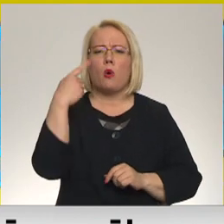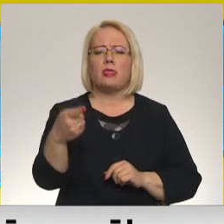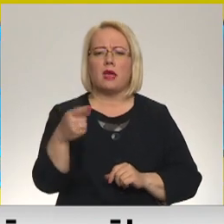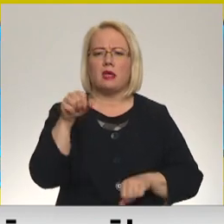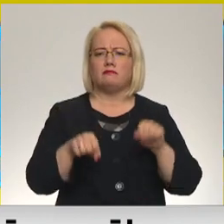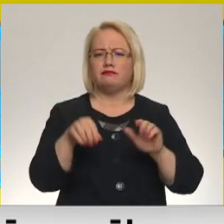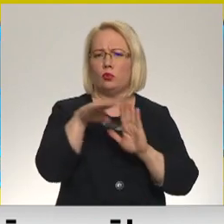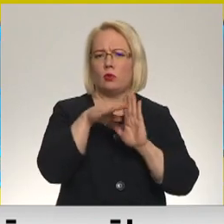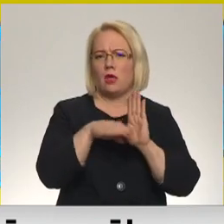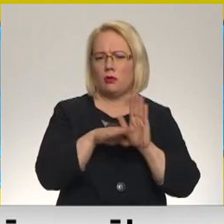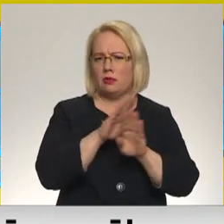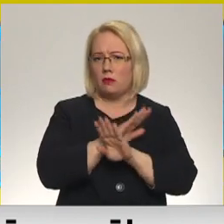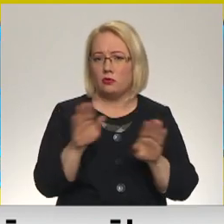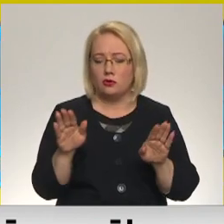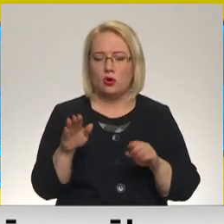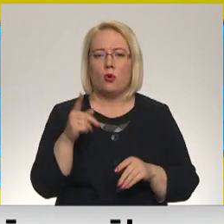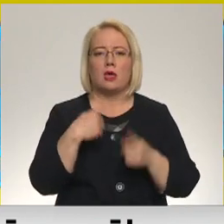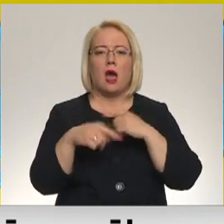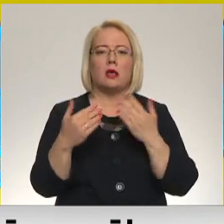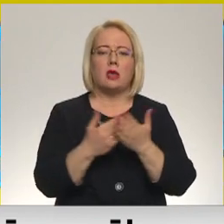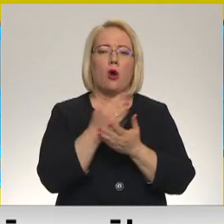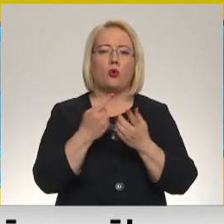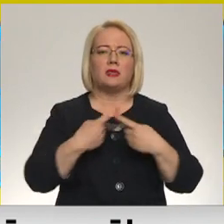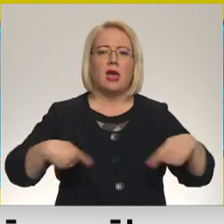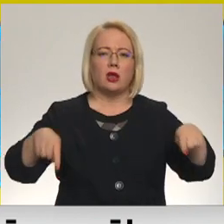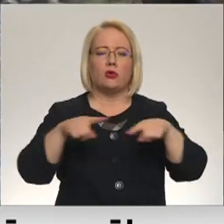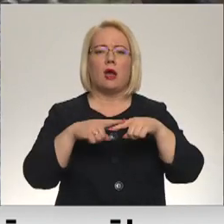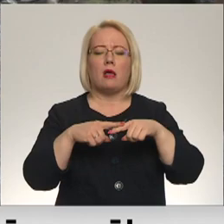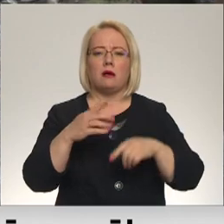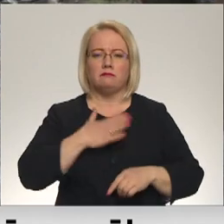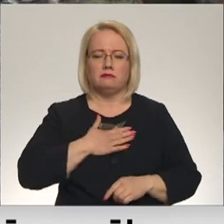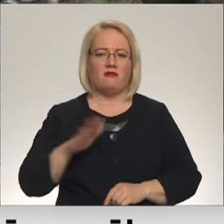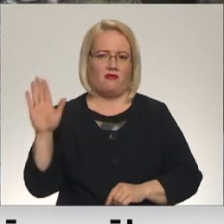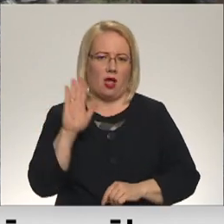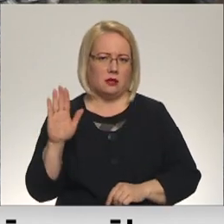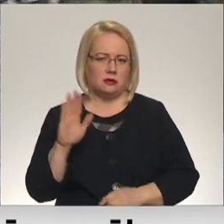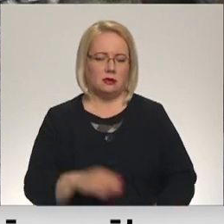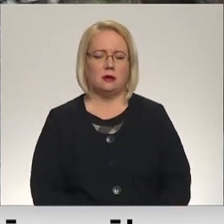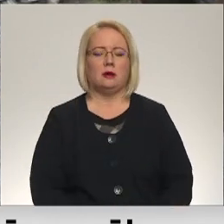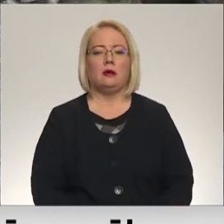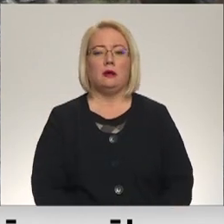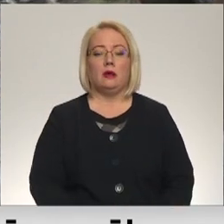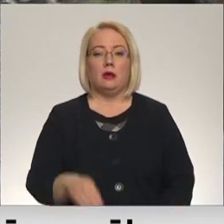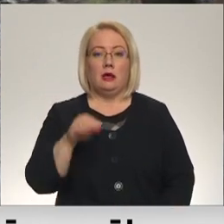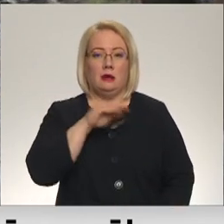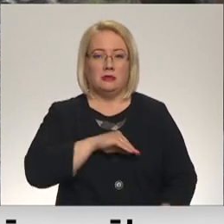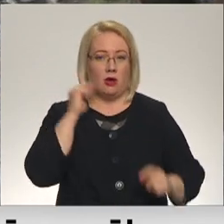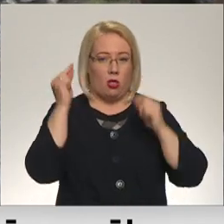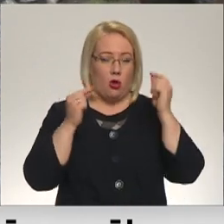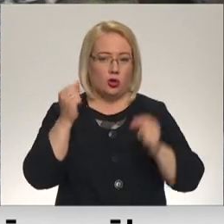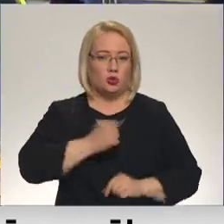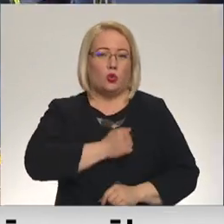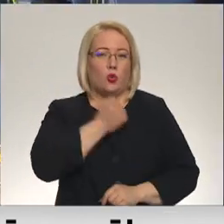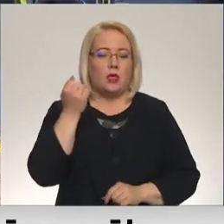un ir jāatjauno teritoriālā integritāte, valsts visā pilnā apmērā. Psiholoģiski grūtākais